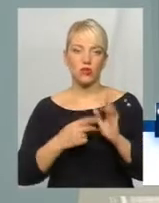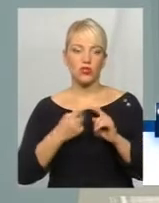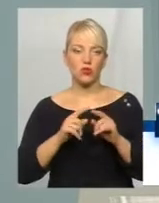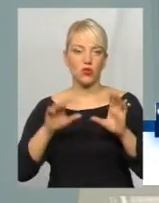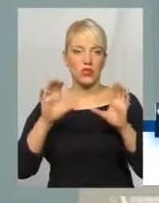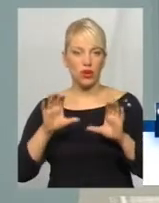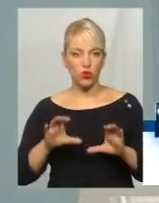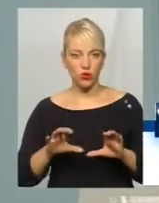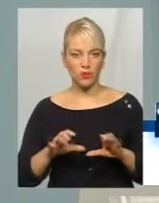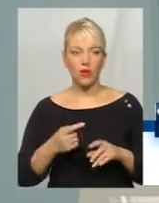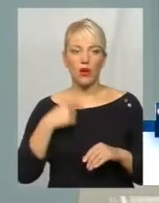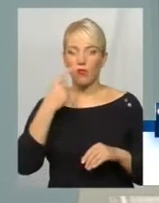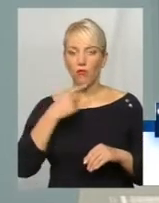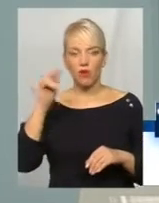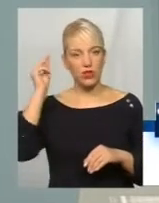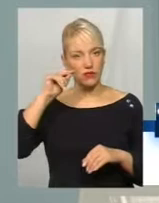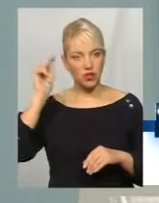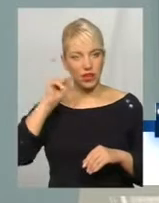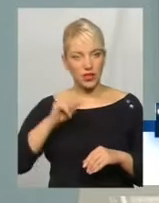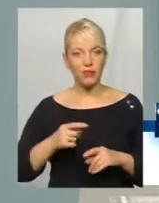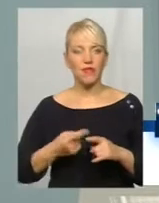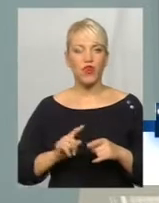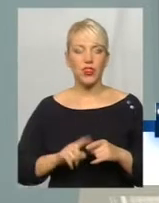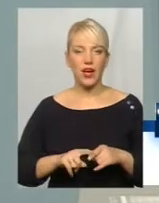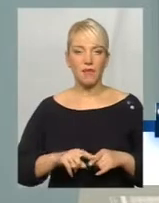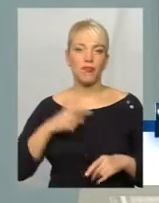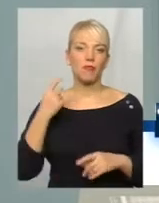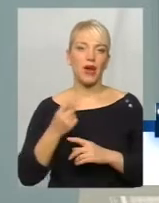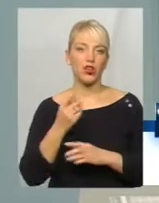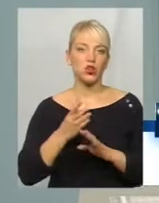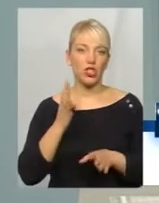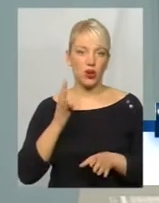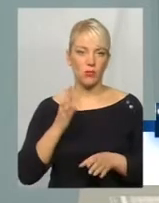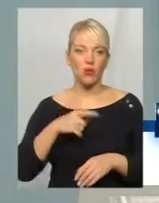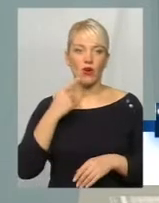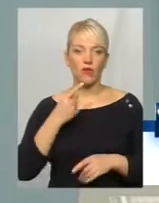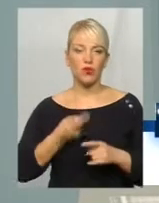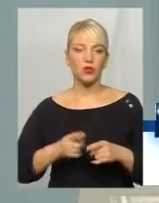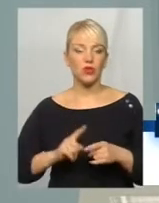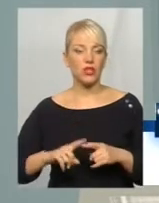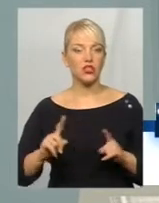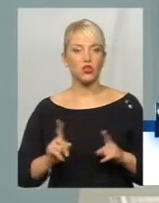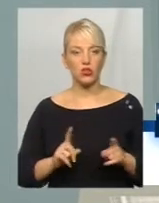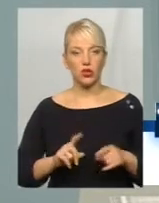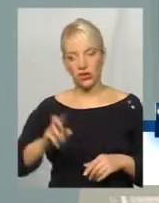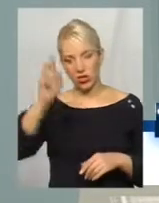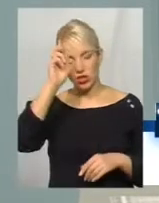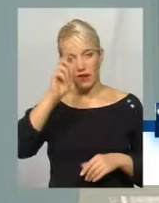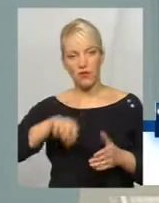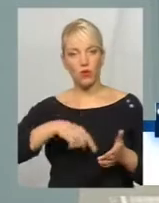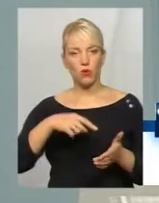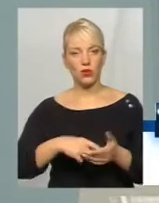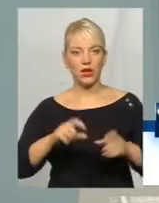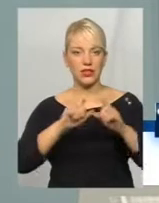закону «Мова навчання», вона в першу чергу говорить про те, що державні комунальні